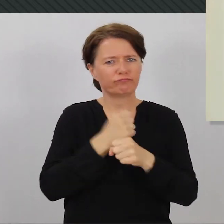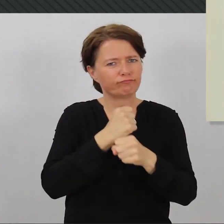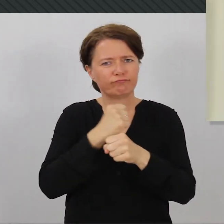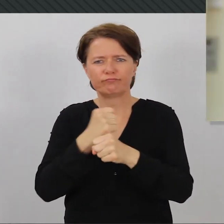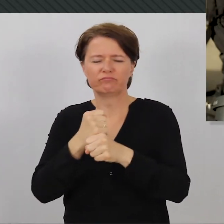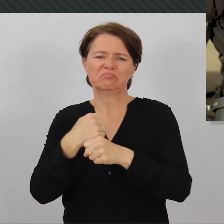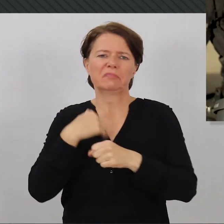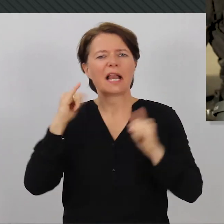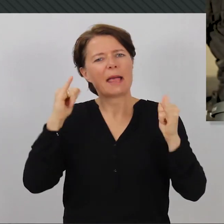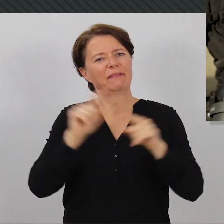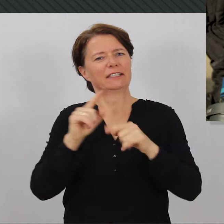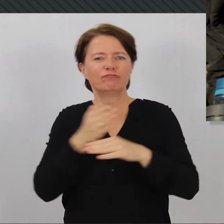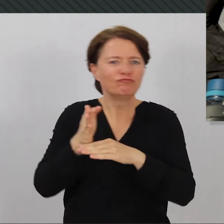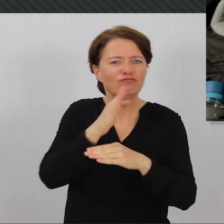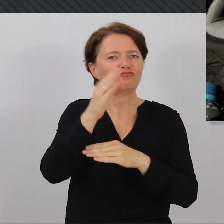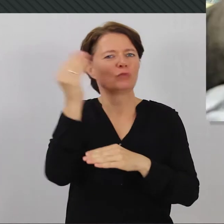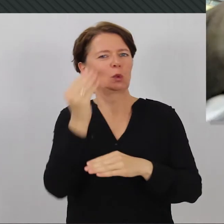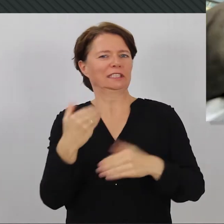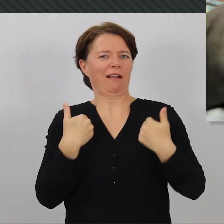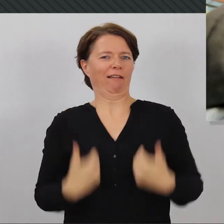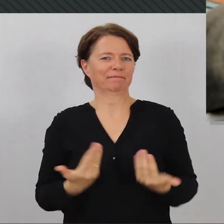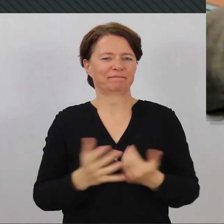Man könnte zu mir sagen, ich bin Lebenskünstler.